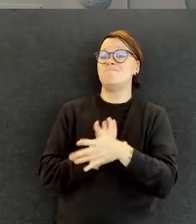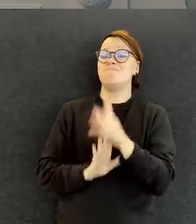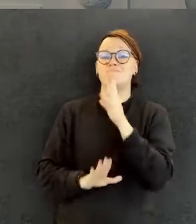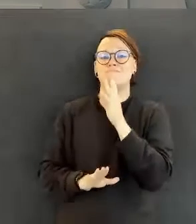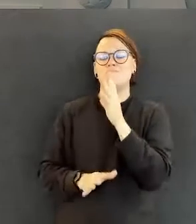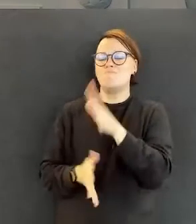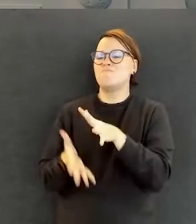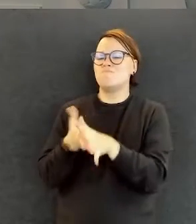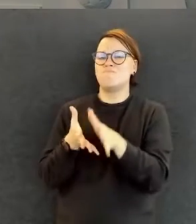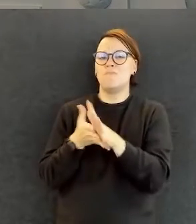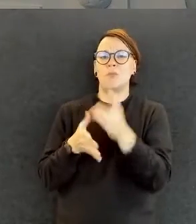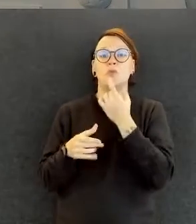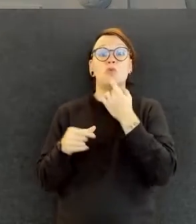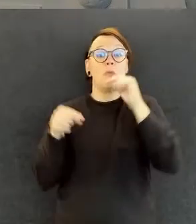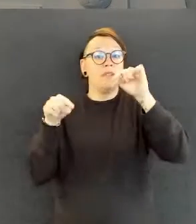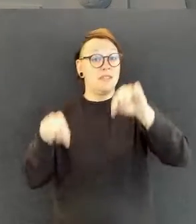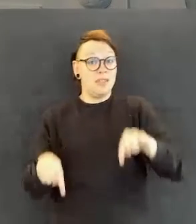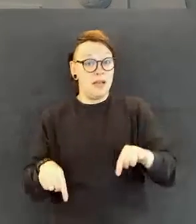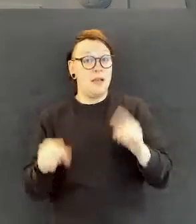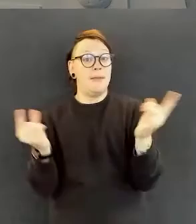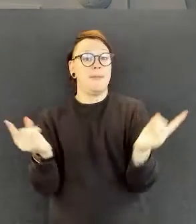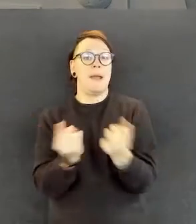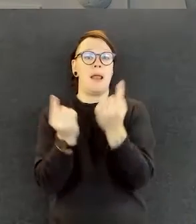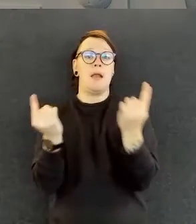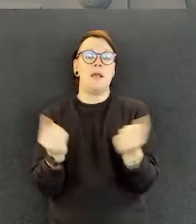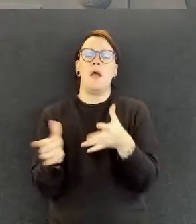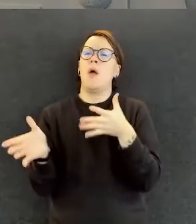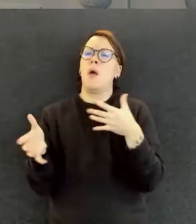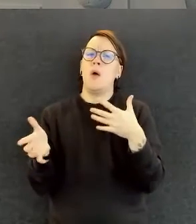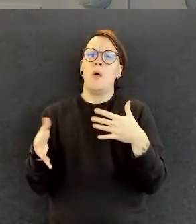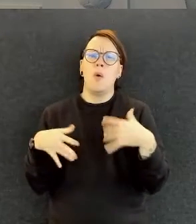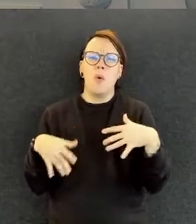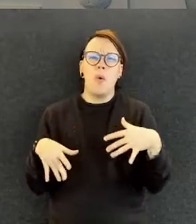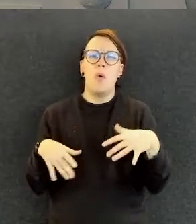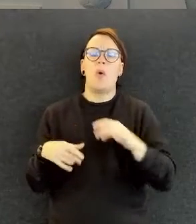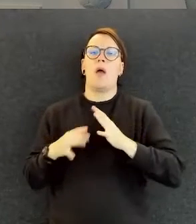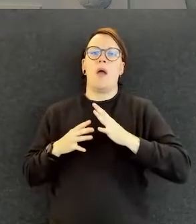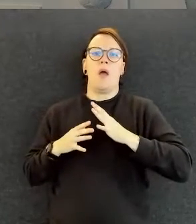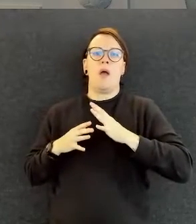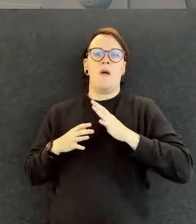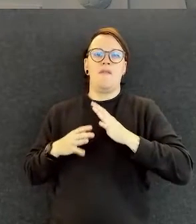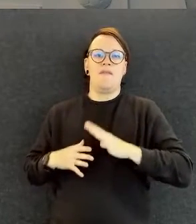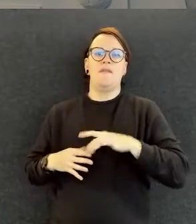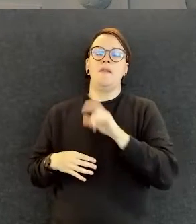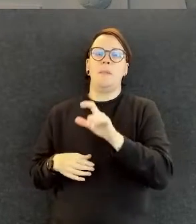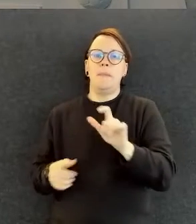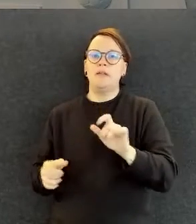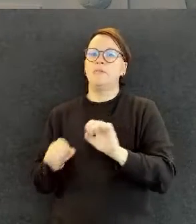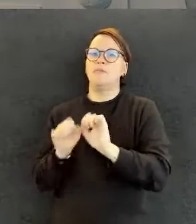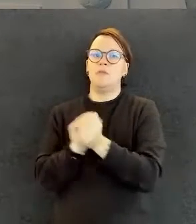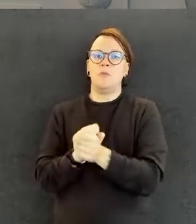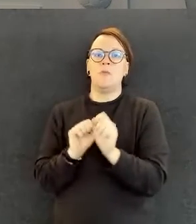tehdään hyvin uraa uurtavaa työtä vammaiset vaikuttaviksi hankkeen tiimoilta